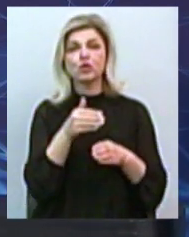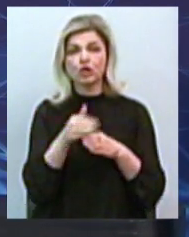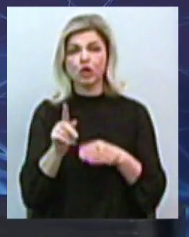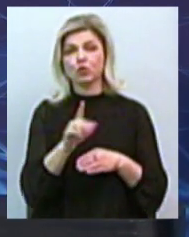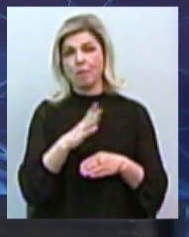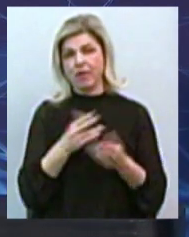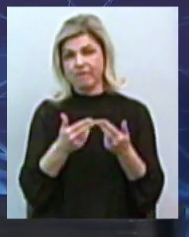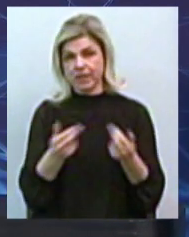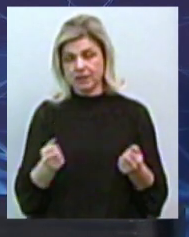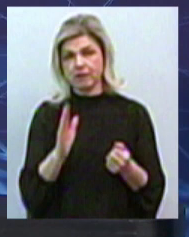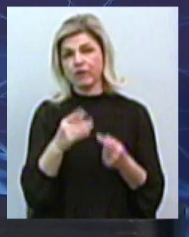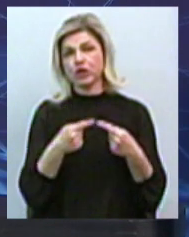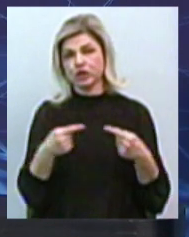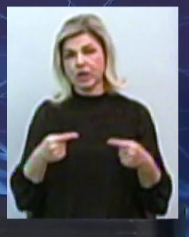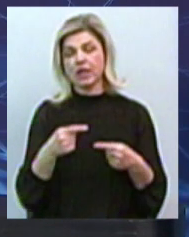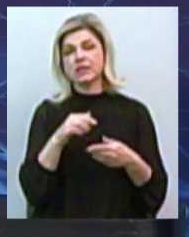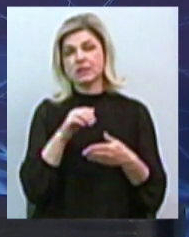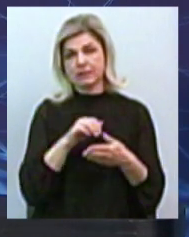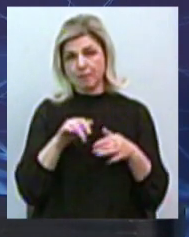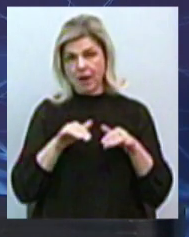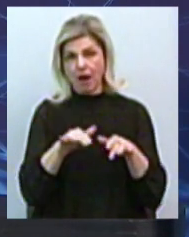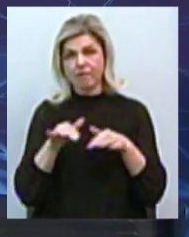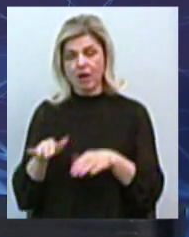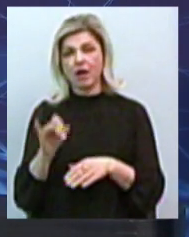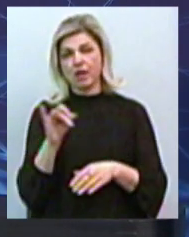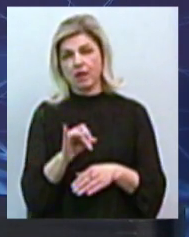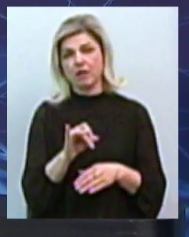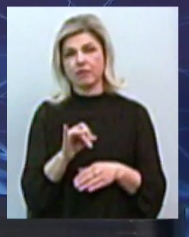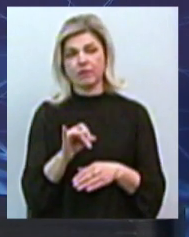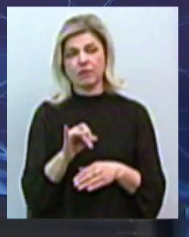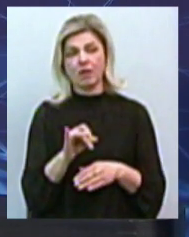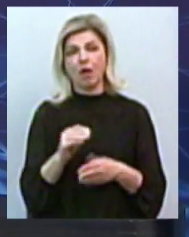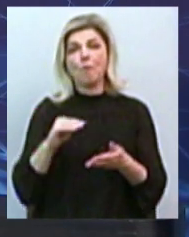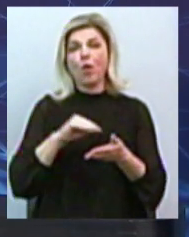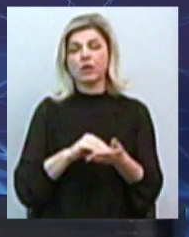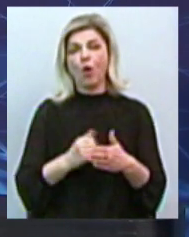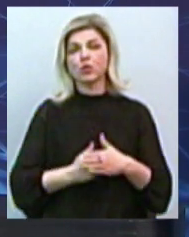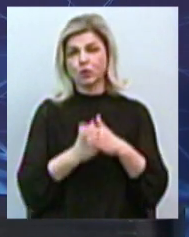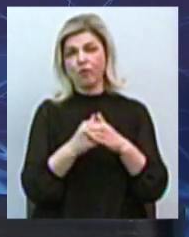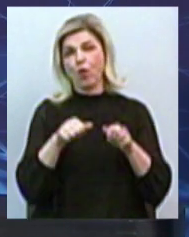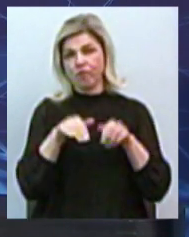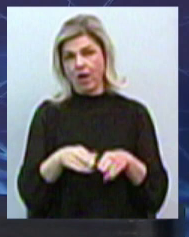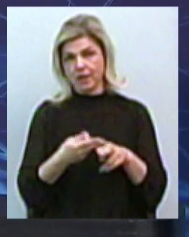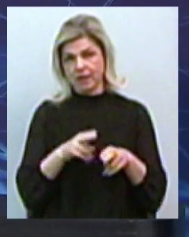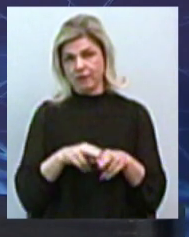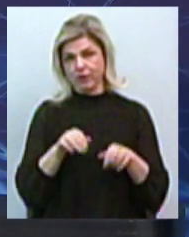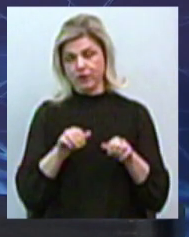визнана в інших справах фіктивно і поклав в основу там ухвалене цього рішення.